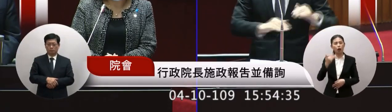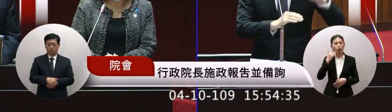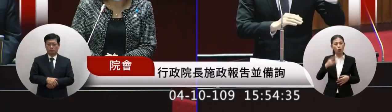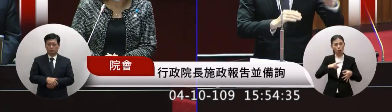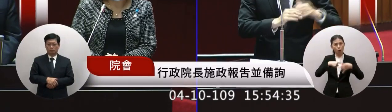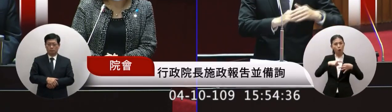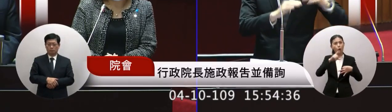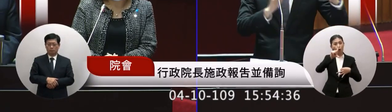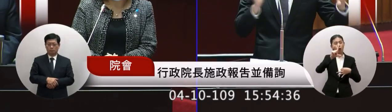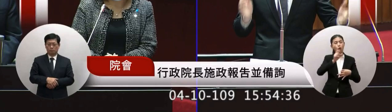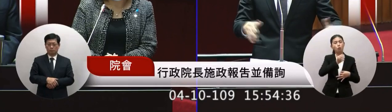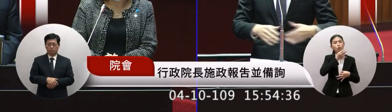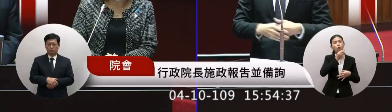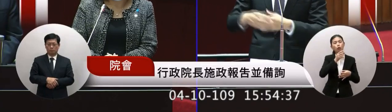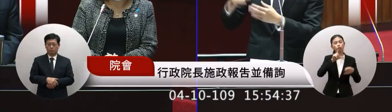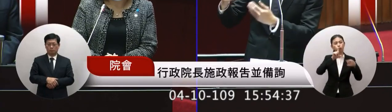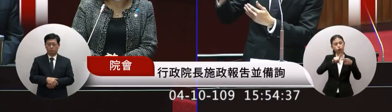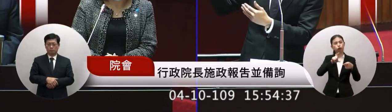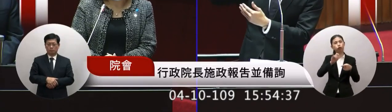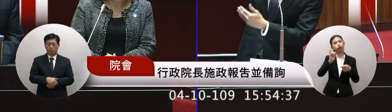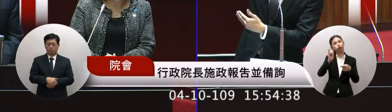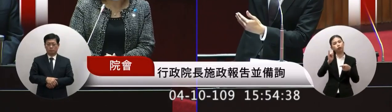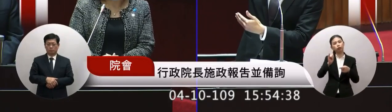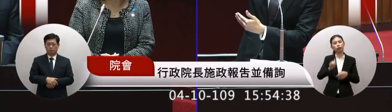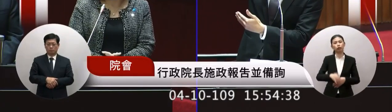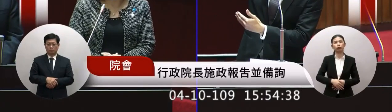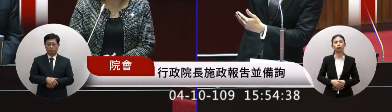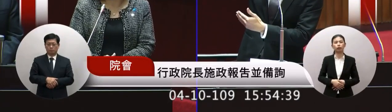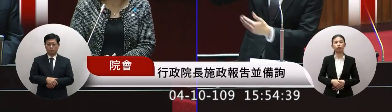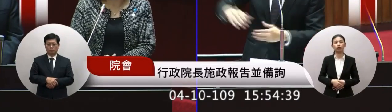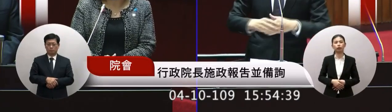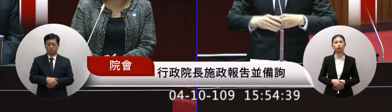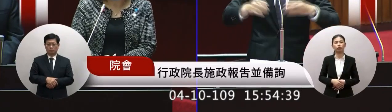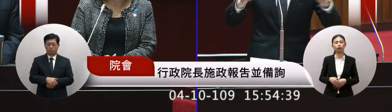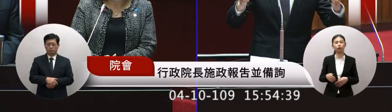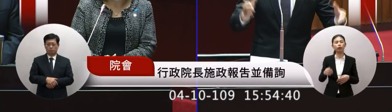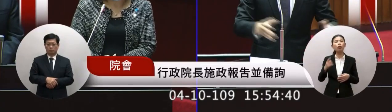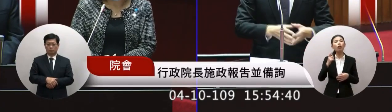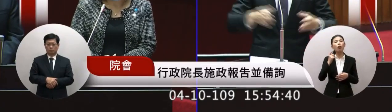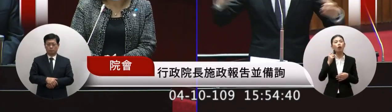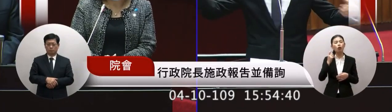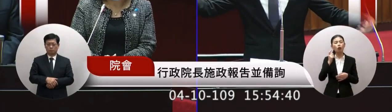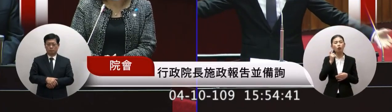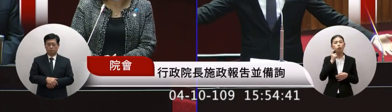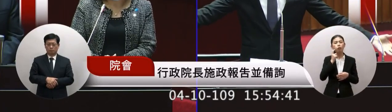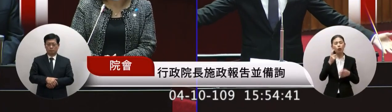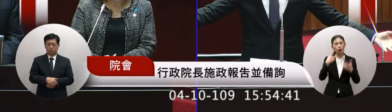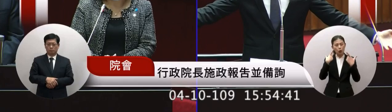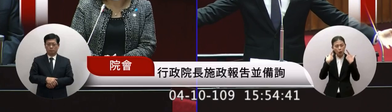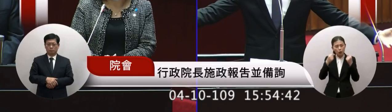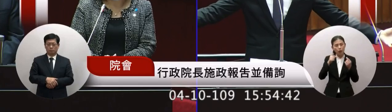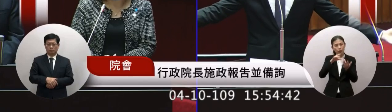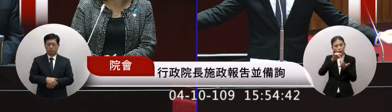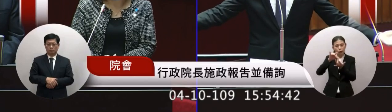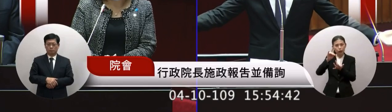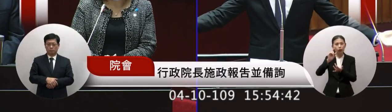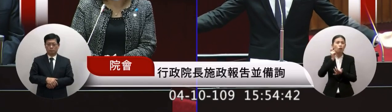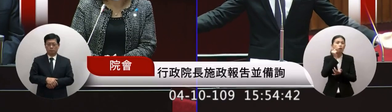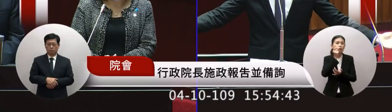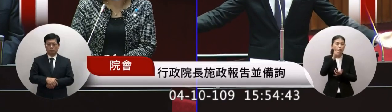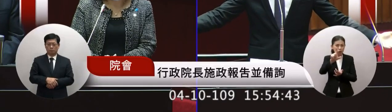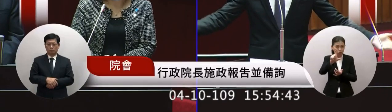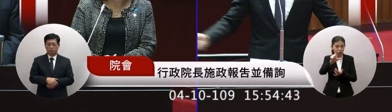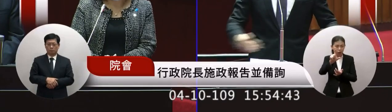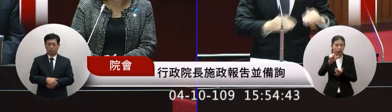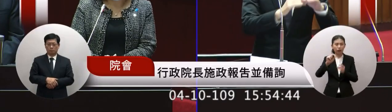賣賣賣賣賣賣賣賣賣